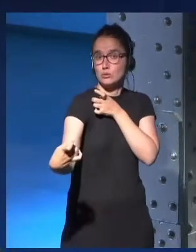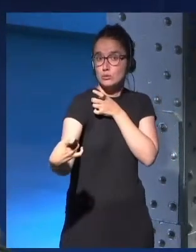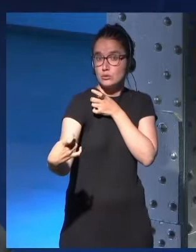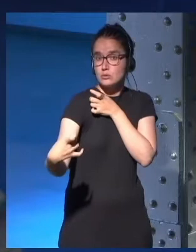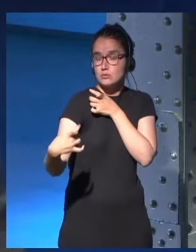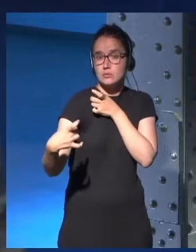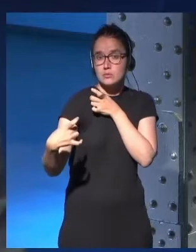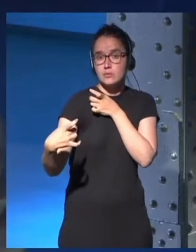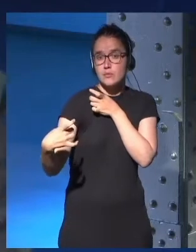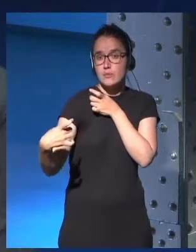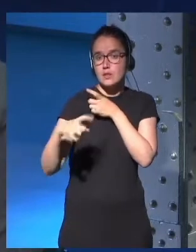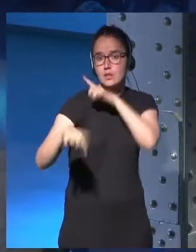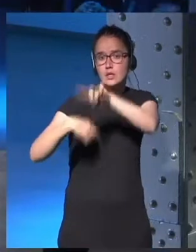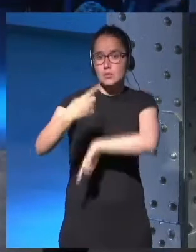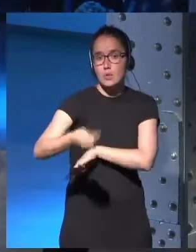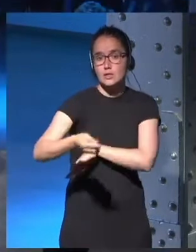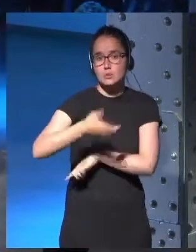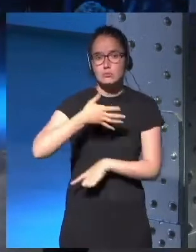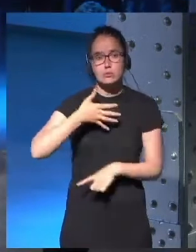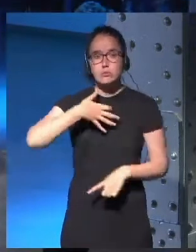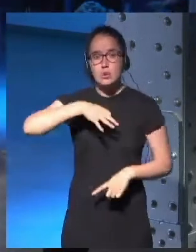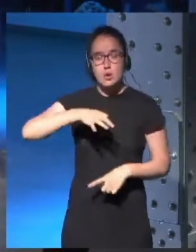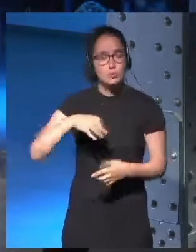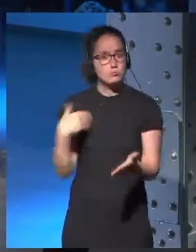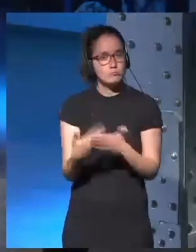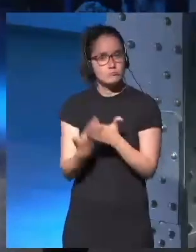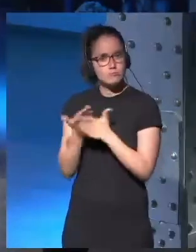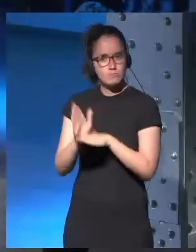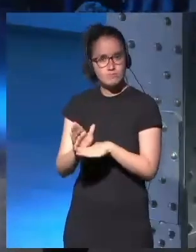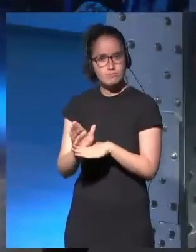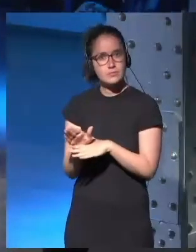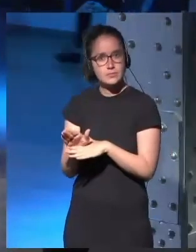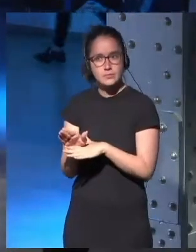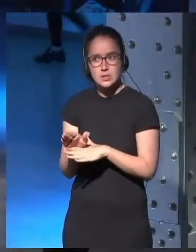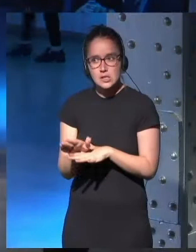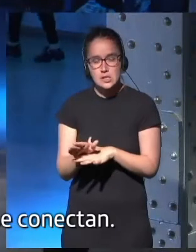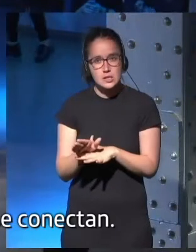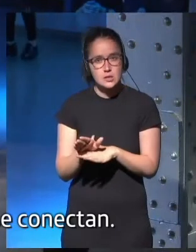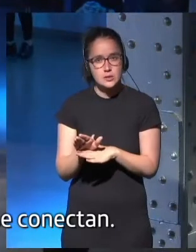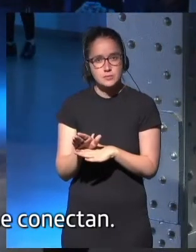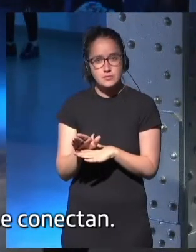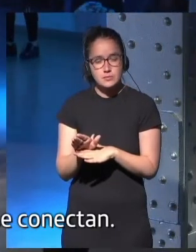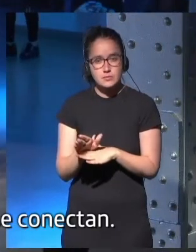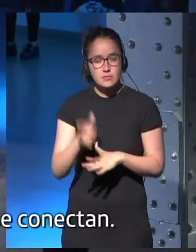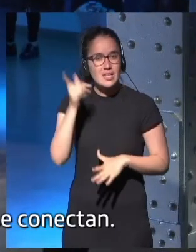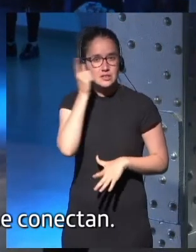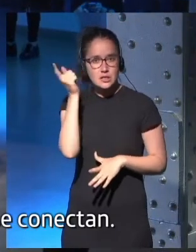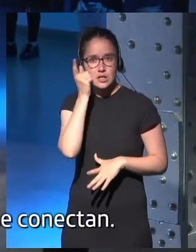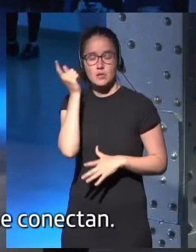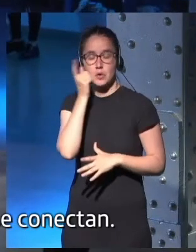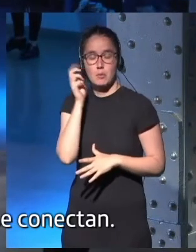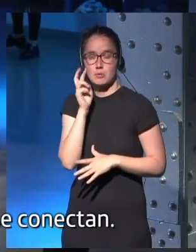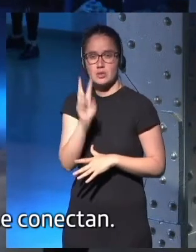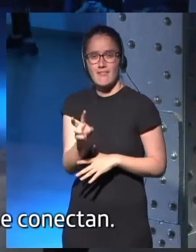vérification qui se fait s'il a les trois barres du Wi-Fi. Mais dans la réalité, dans l'humanité, cette connexion, c'est les quatre yeux